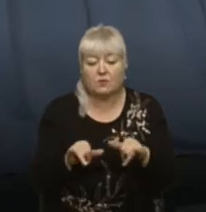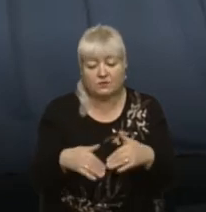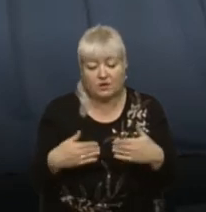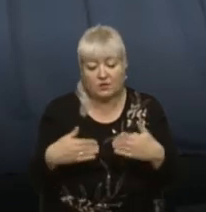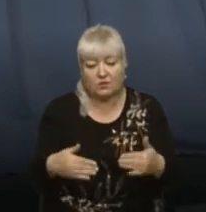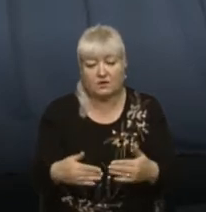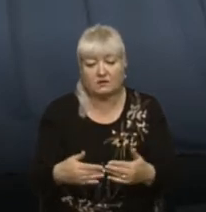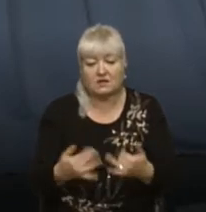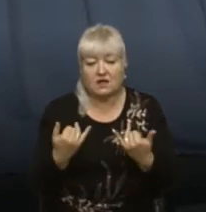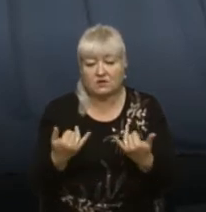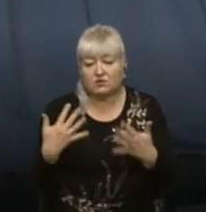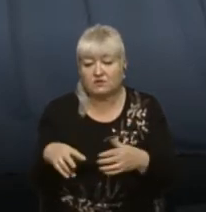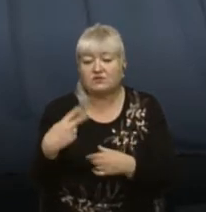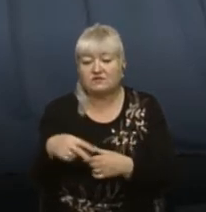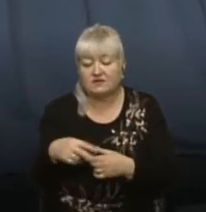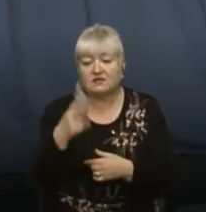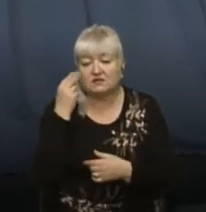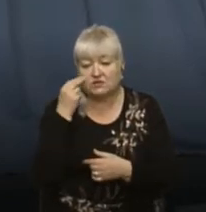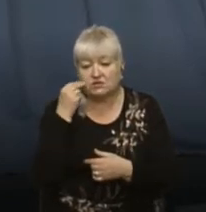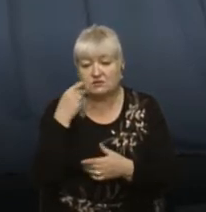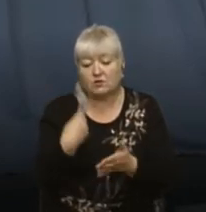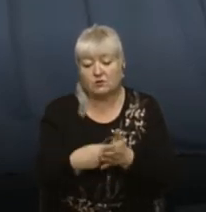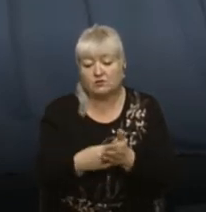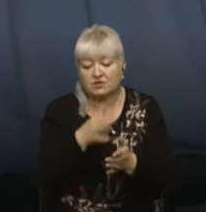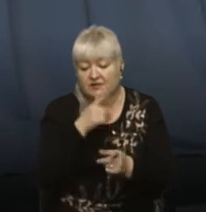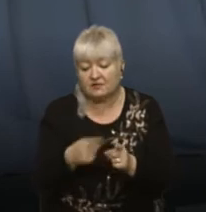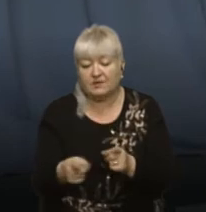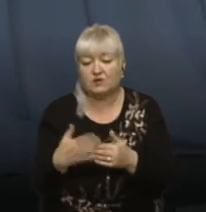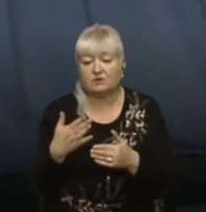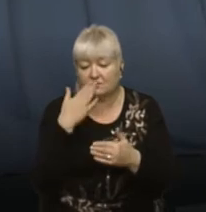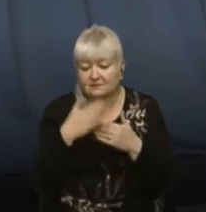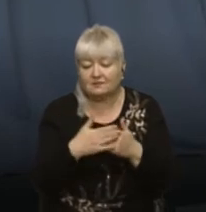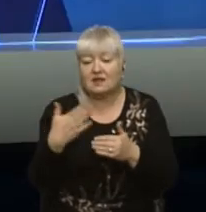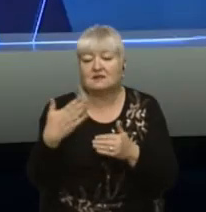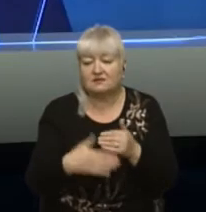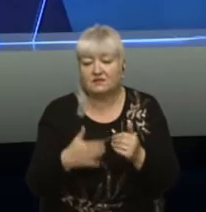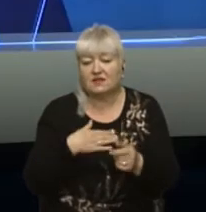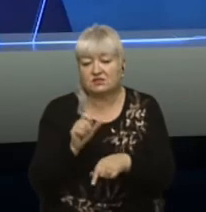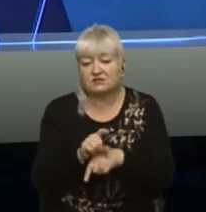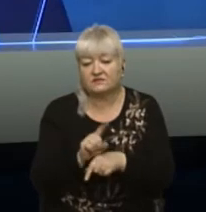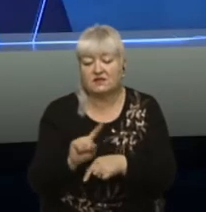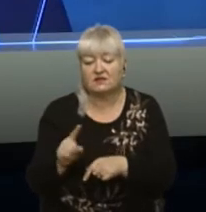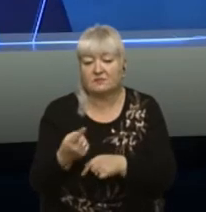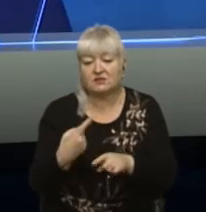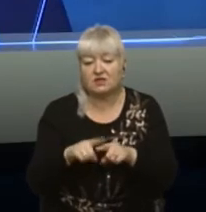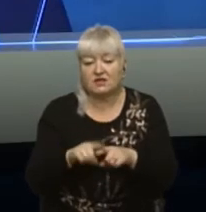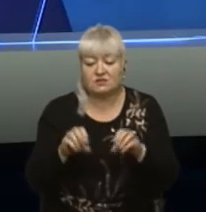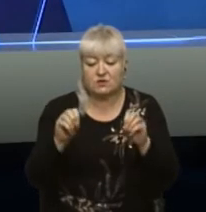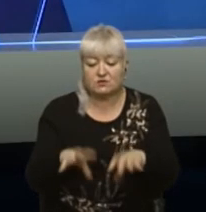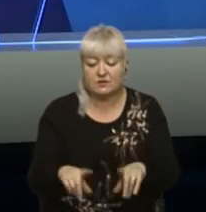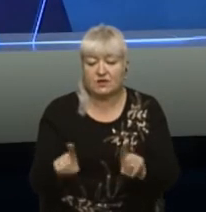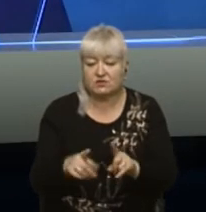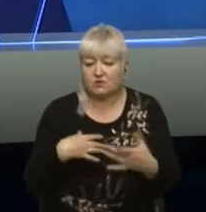сьогодні вже 20-те число і бюджетний період завершується, наше завдання, перше, виконане це розпорядження, яке ми